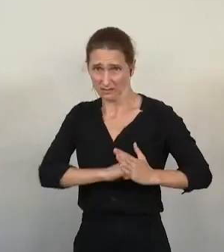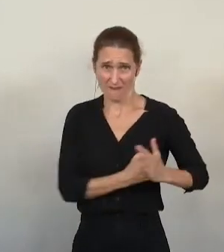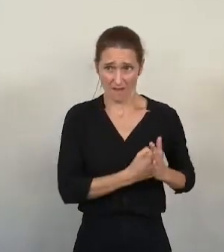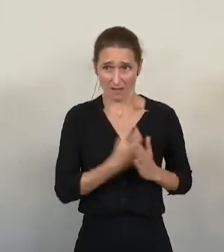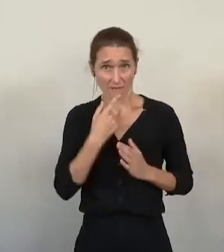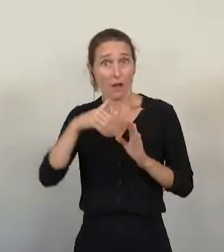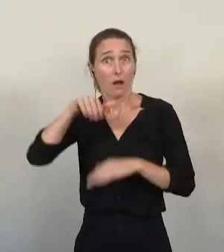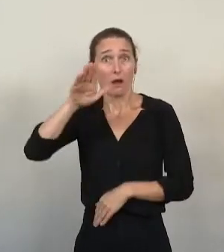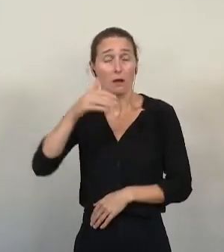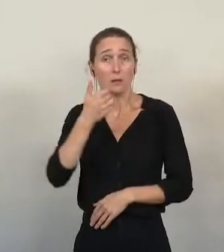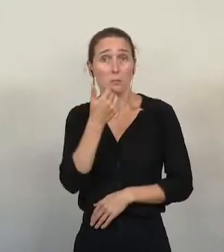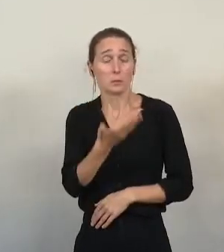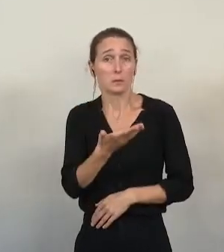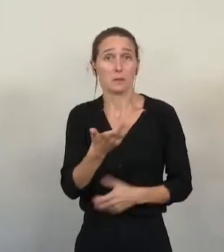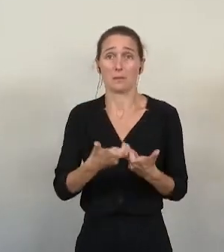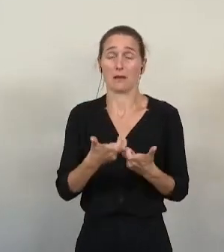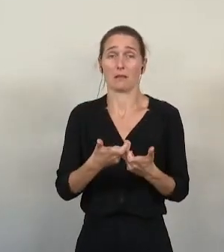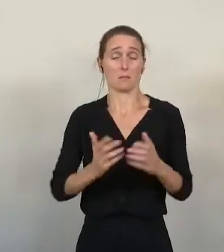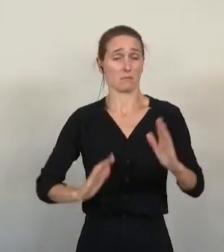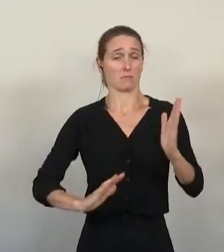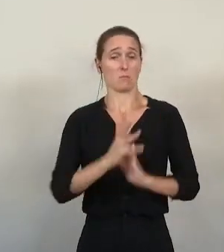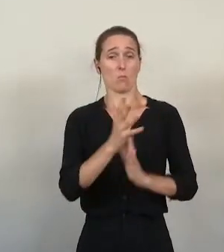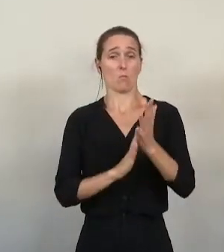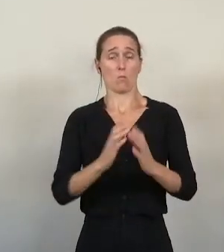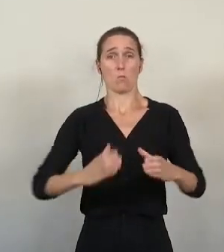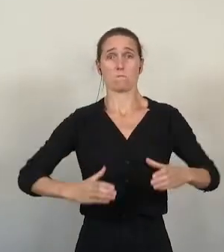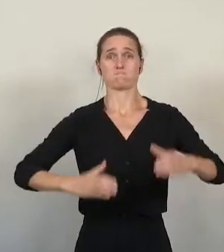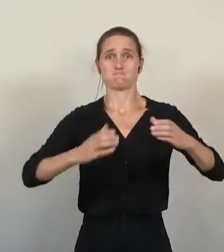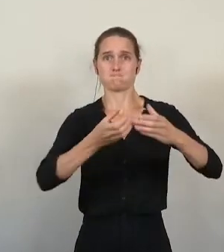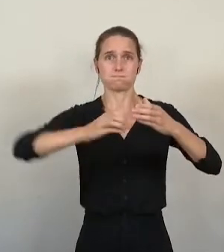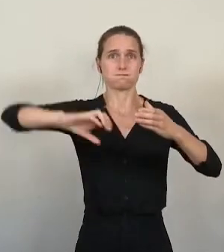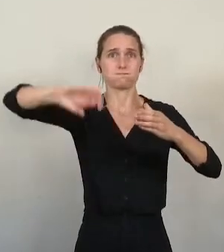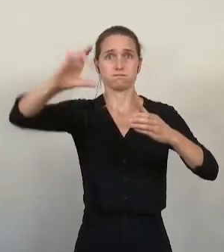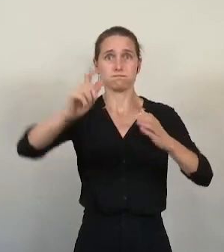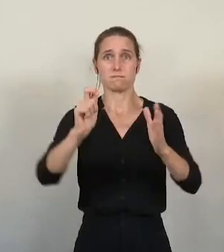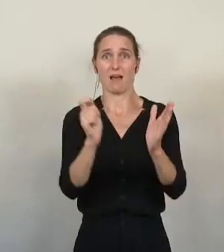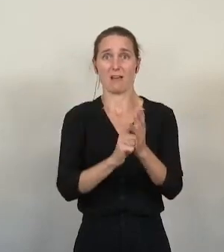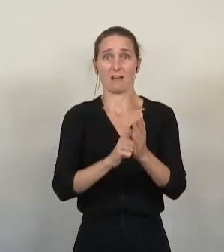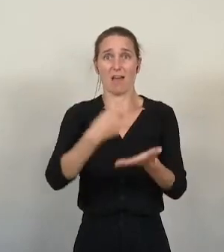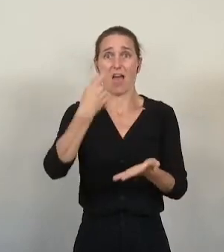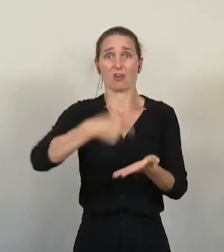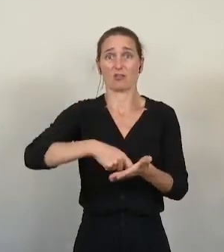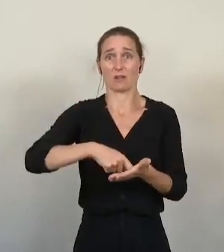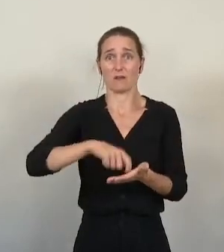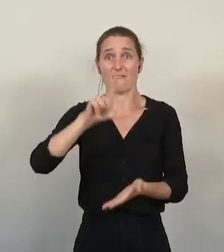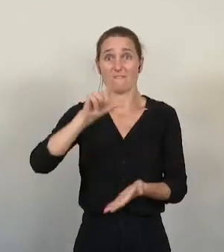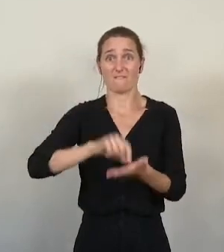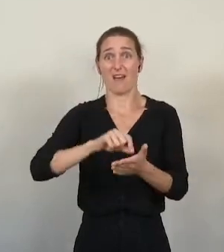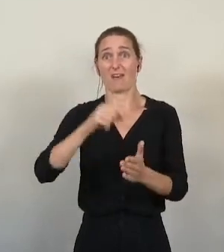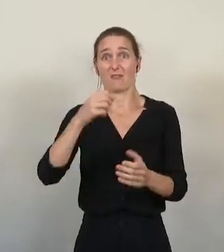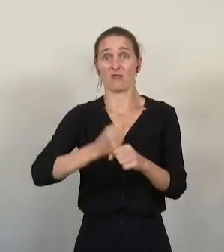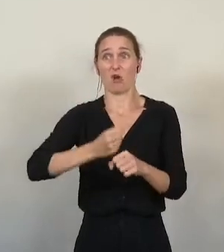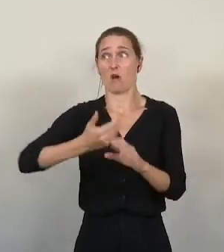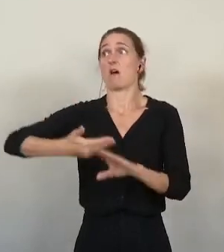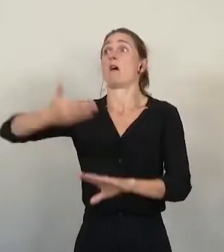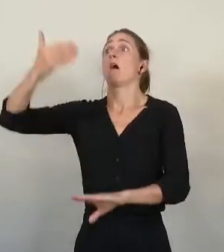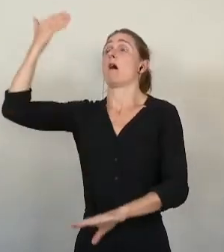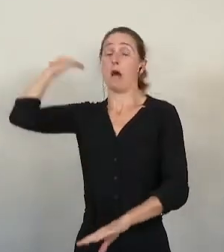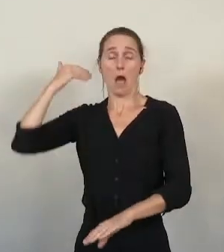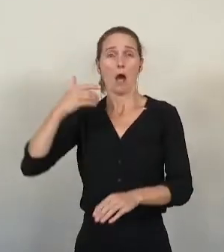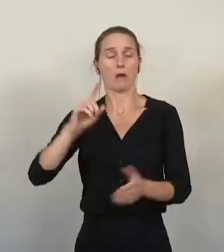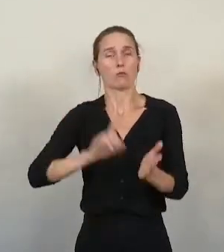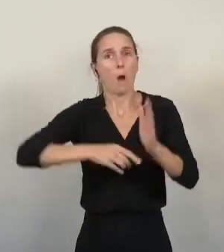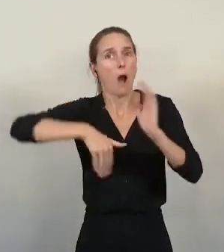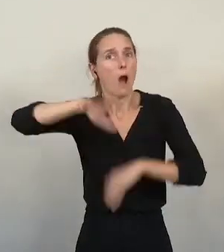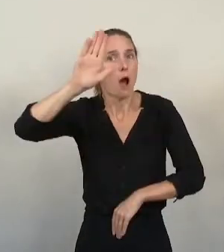soit acheté il y a plus de 20 ans. Mais les malheureux qui ont acheté depuis moins longtemps un poêle bon marché et trop pollueur, parce que leurs